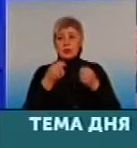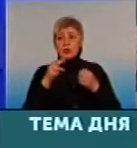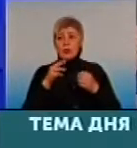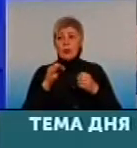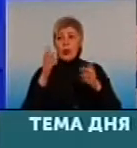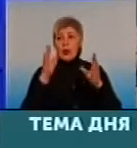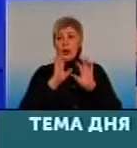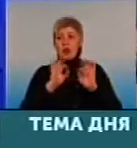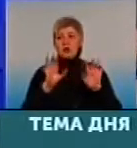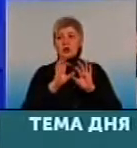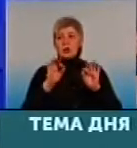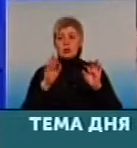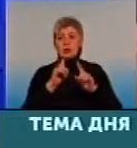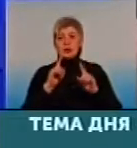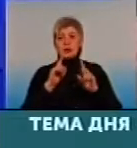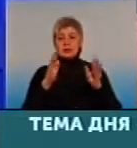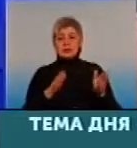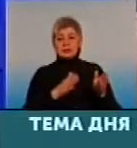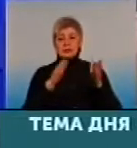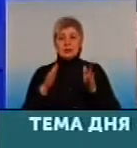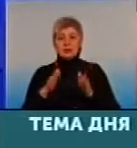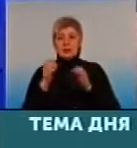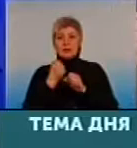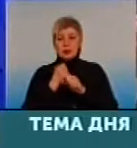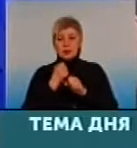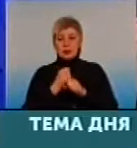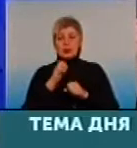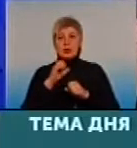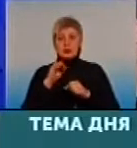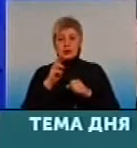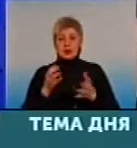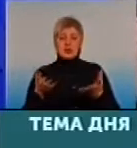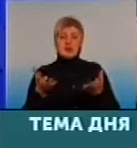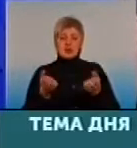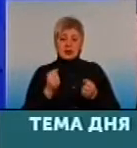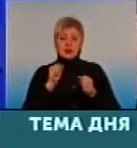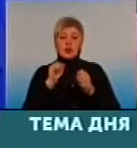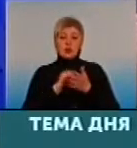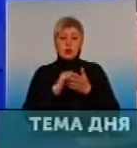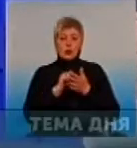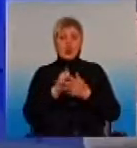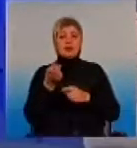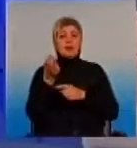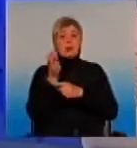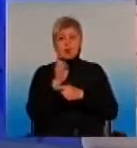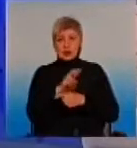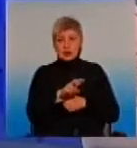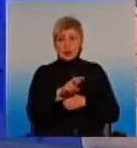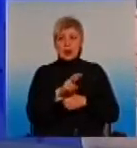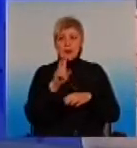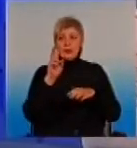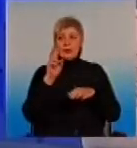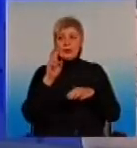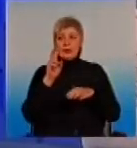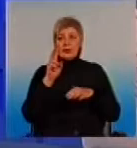що ми вже завершили сьогодні, працює система, взяли документи, прийшли у заклад. Т.е. доктор вносить,